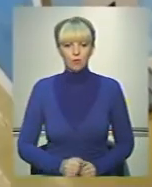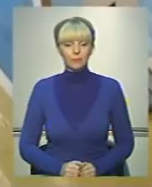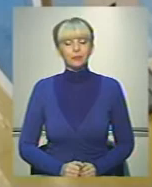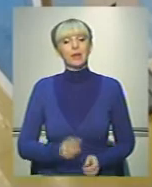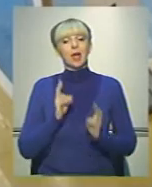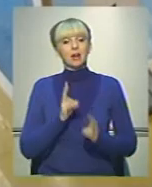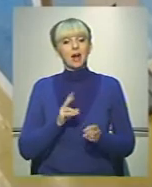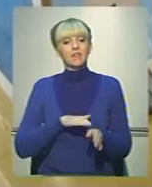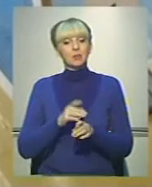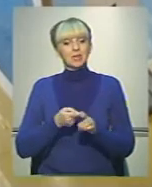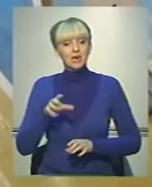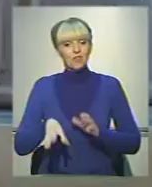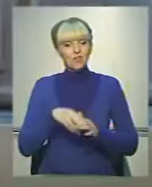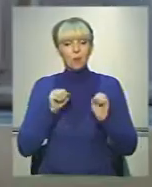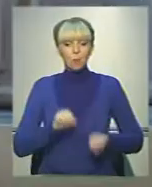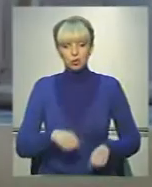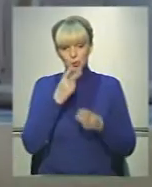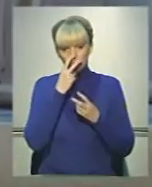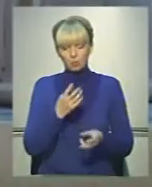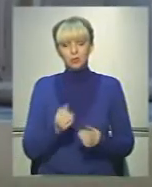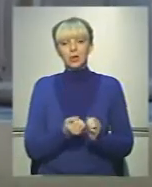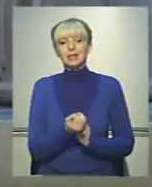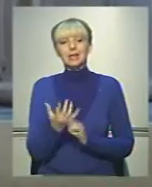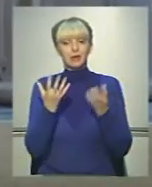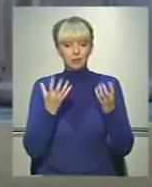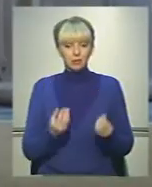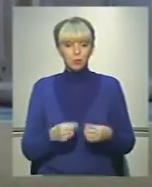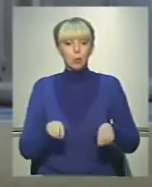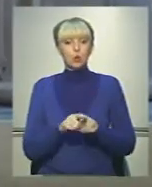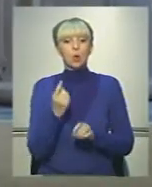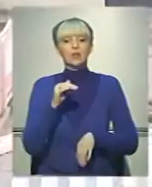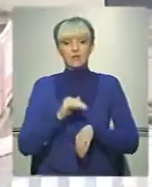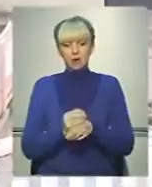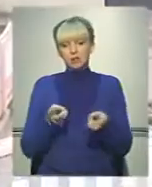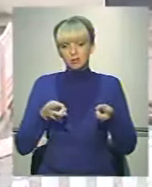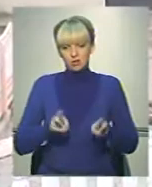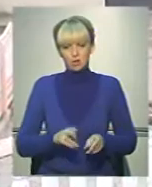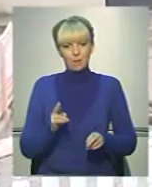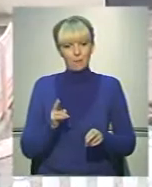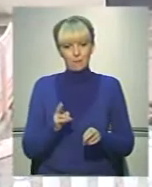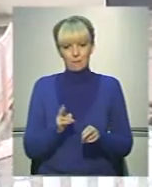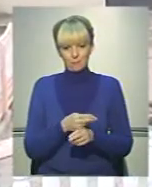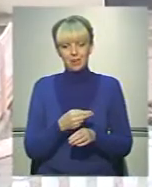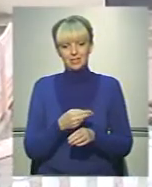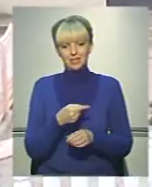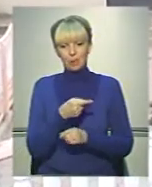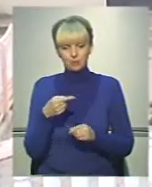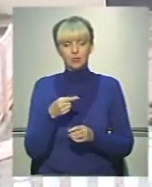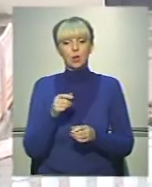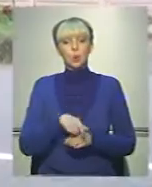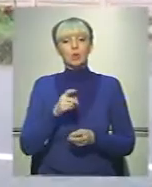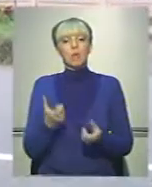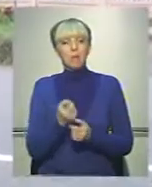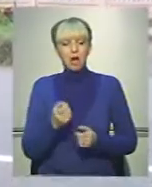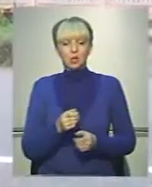Власне, як пройдуть ці вибори, зможемо побачити вже за кілька днів. Проте один факт залишається беззаперечним. Люди і далі